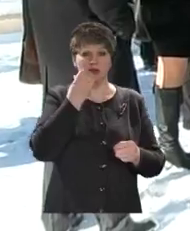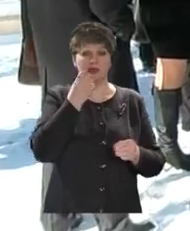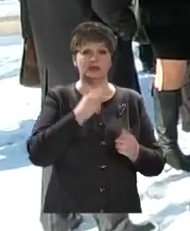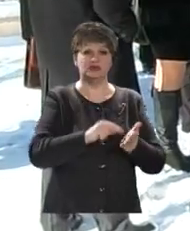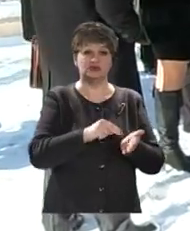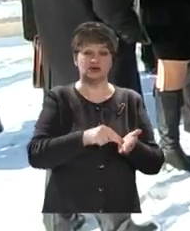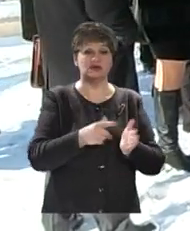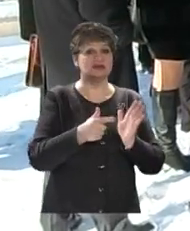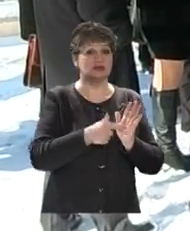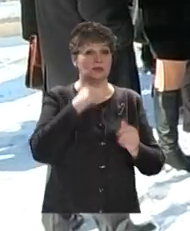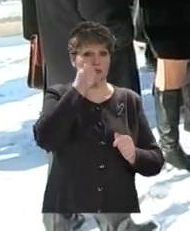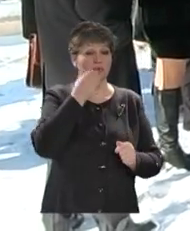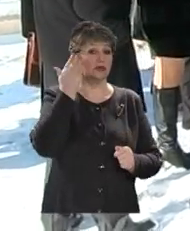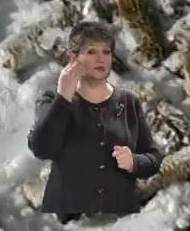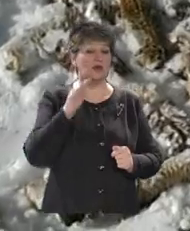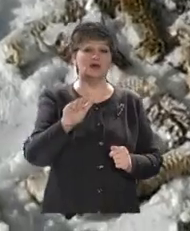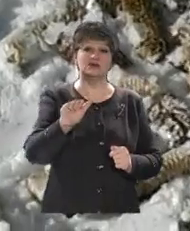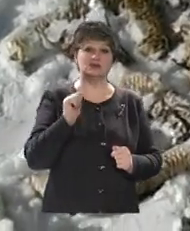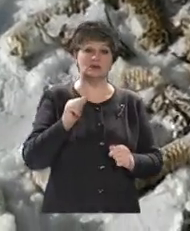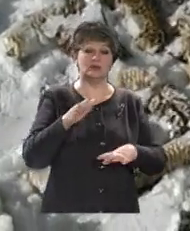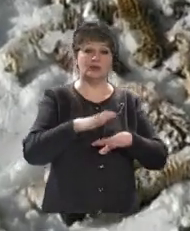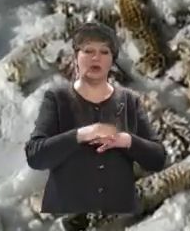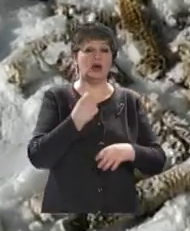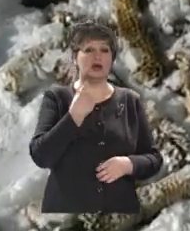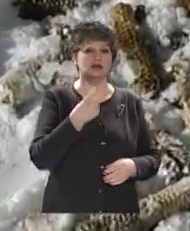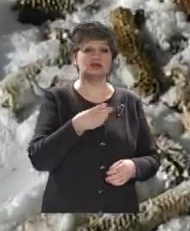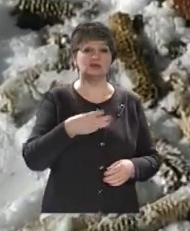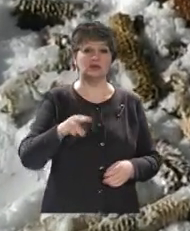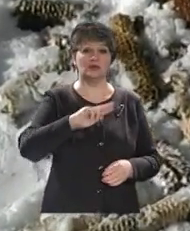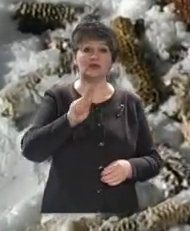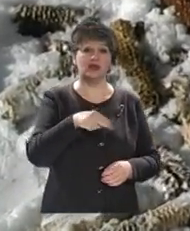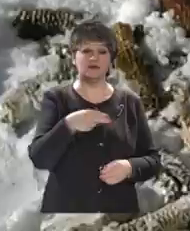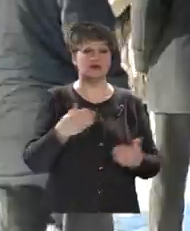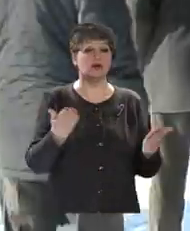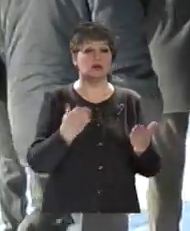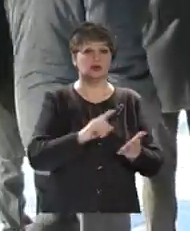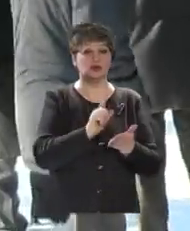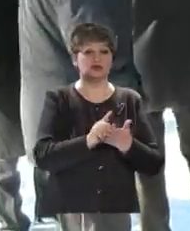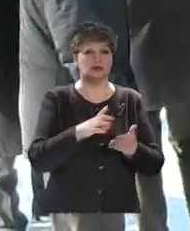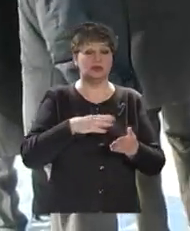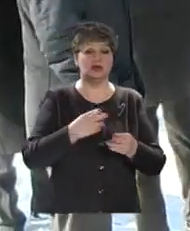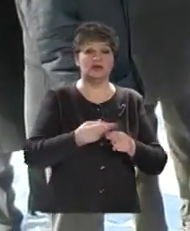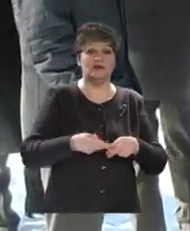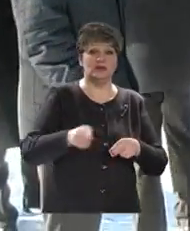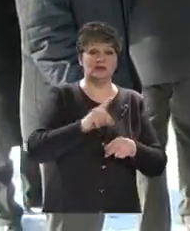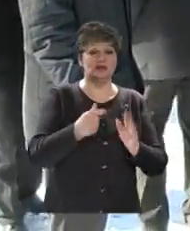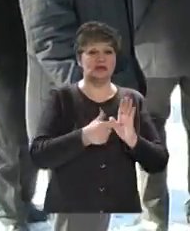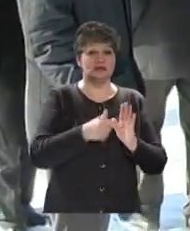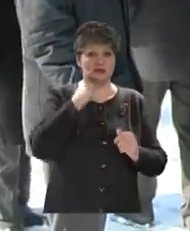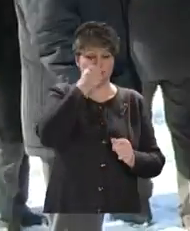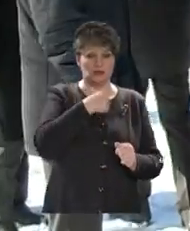Черкаси Теплокомуненерго сім років тому позичило у ЄБРР понад 11 мільйонів євро, які мали окупитися також за сім років.